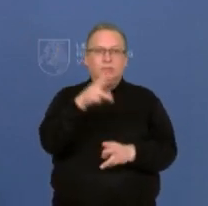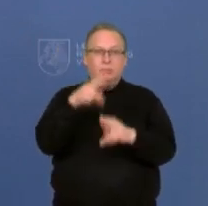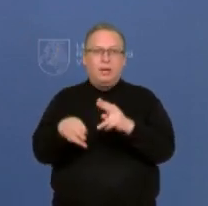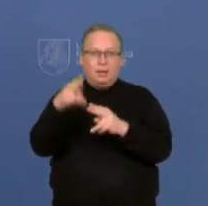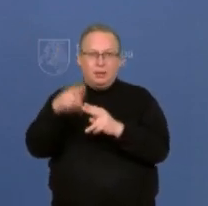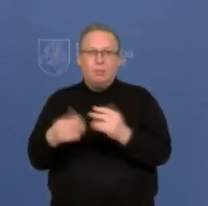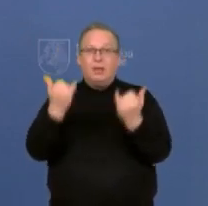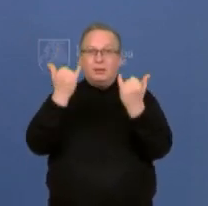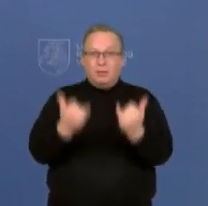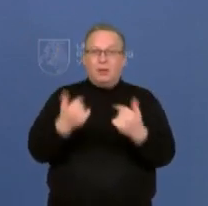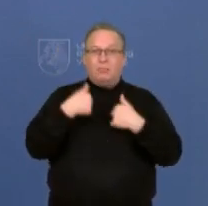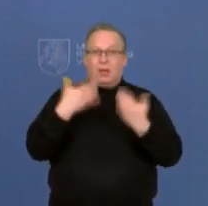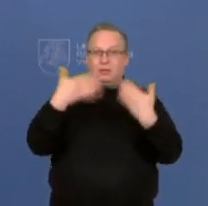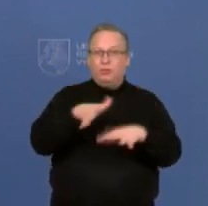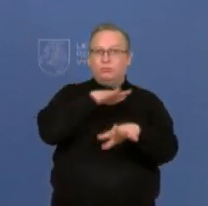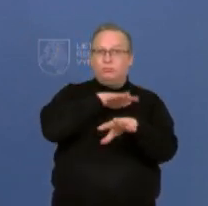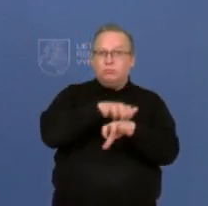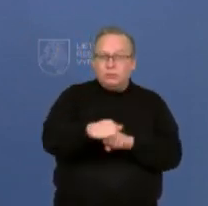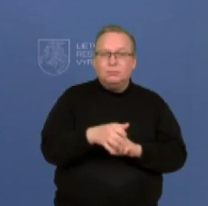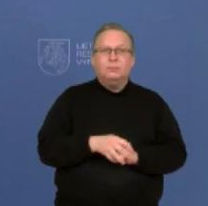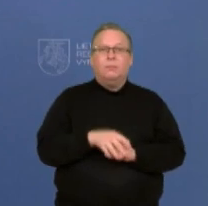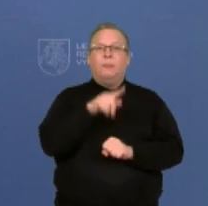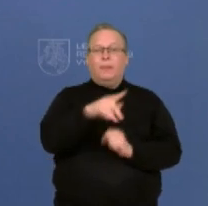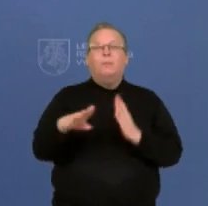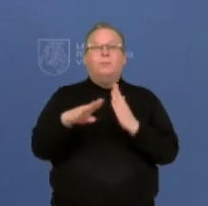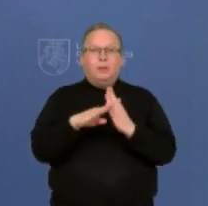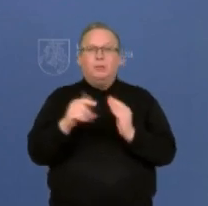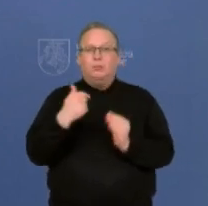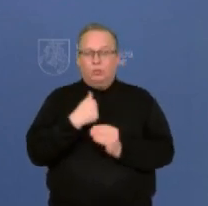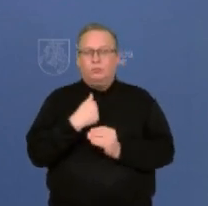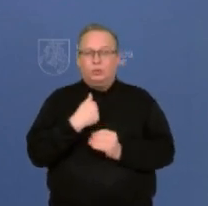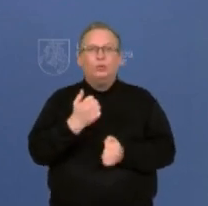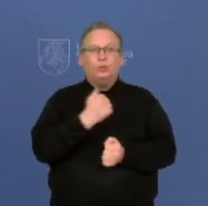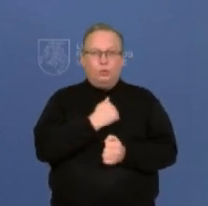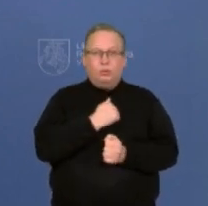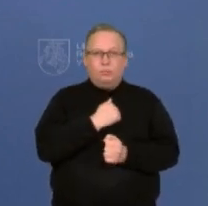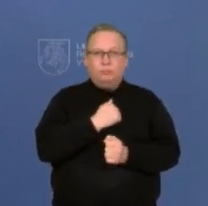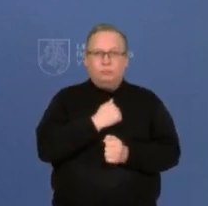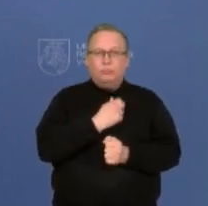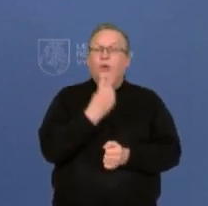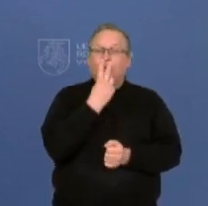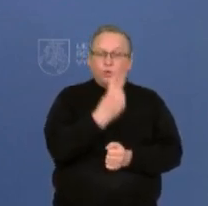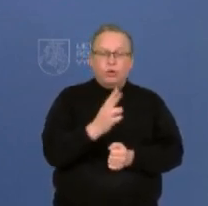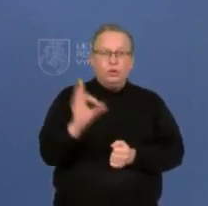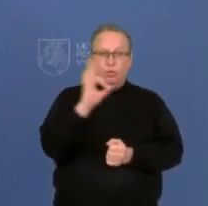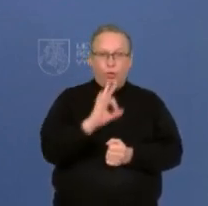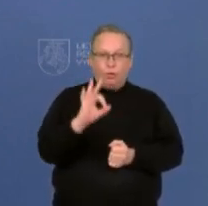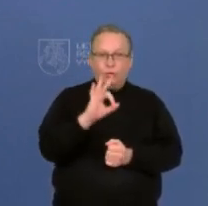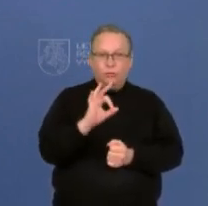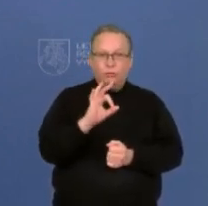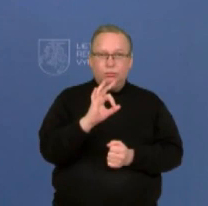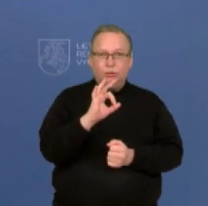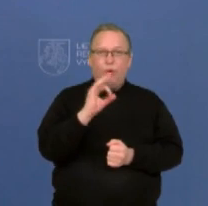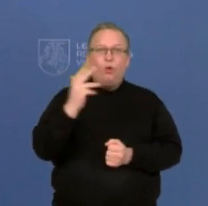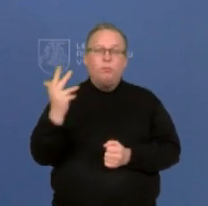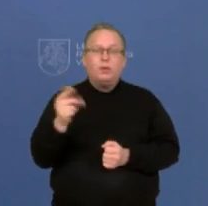mes dabar padarėme, jie, man atrodo, padeda mums valdyti ir turim susikoncentruoti į omikrono, sakykime,